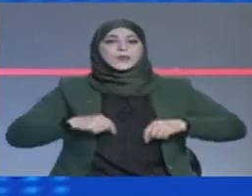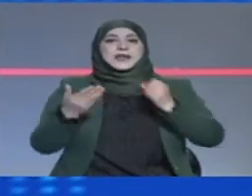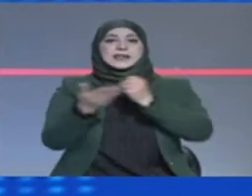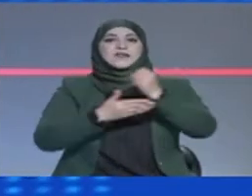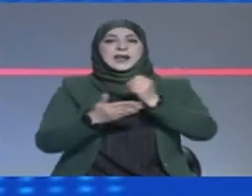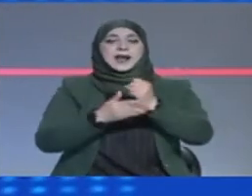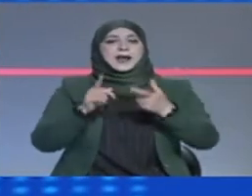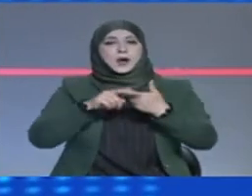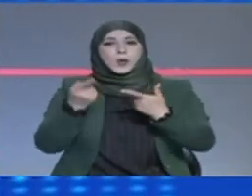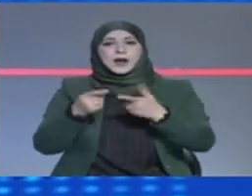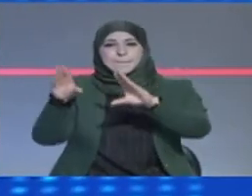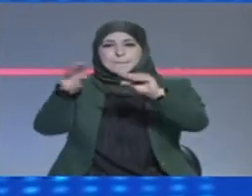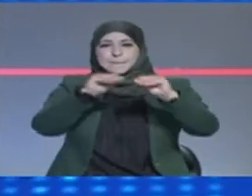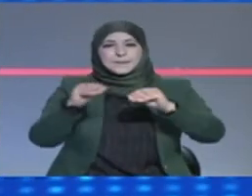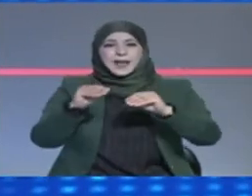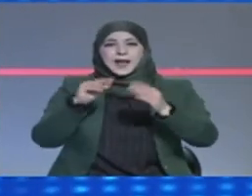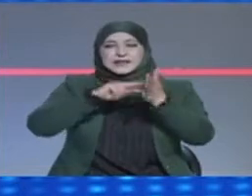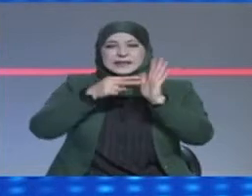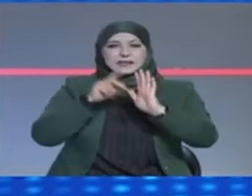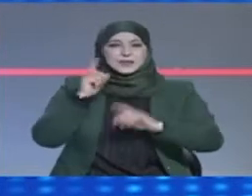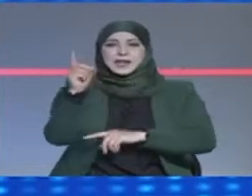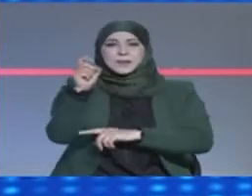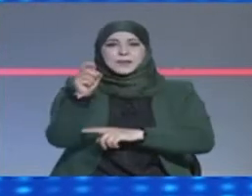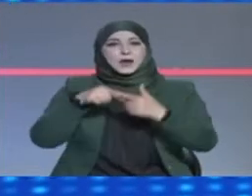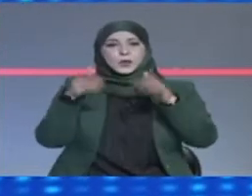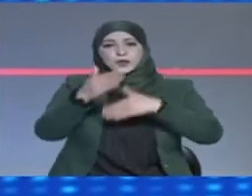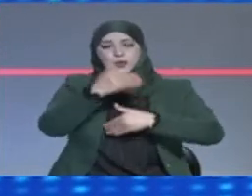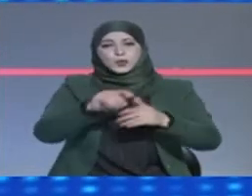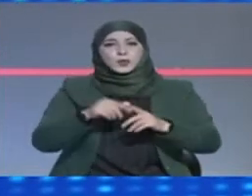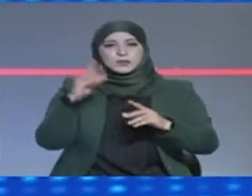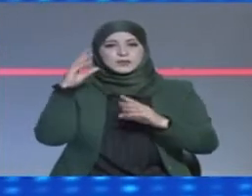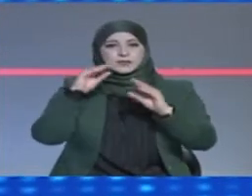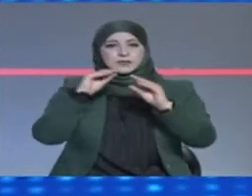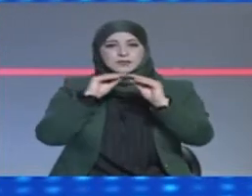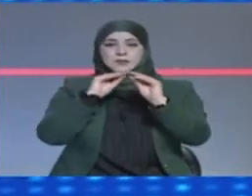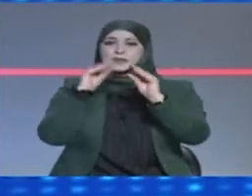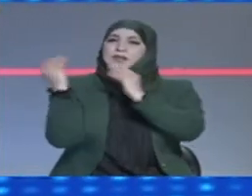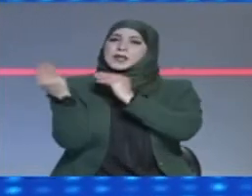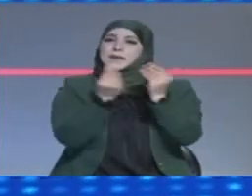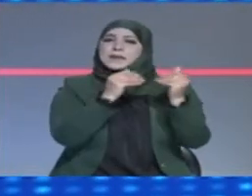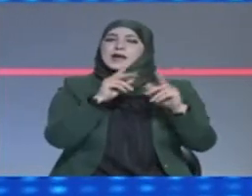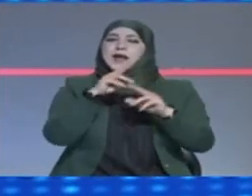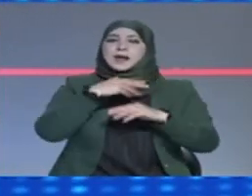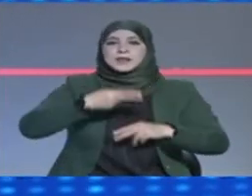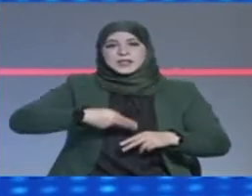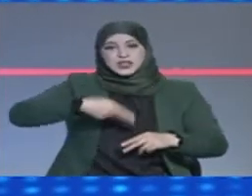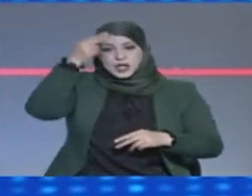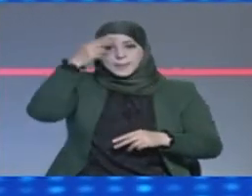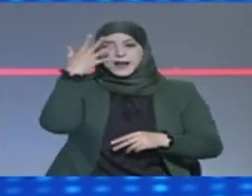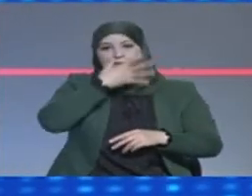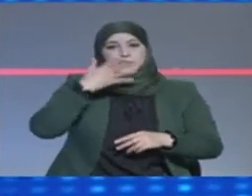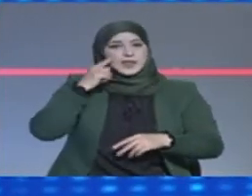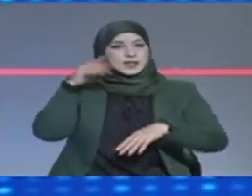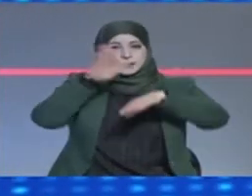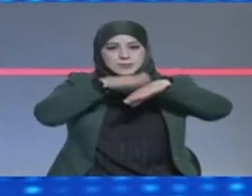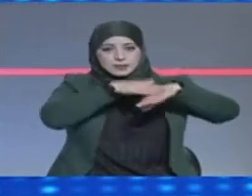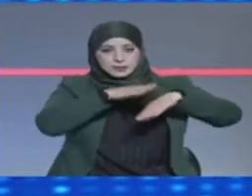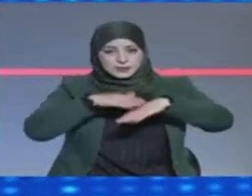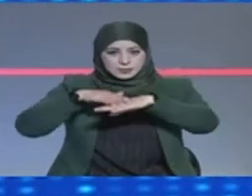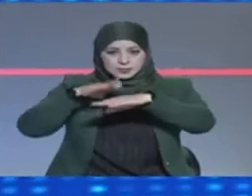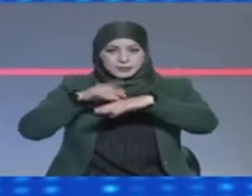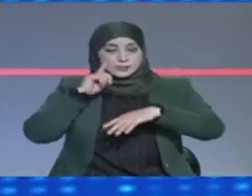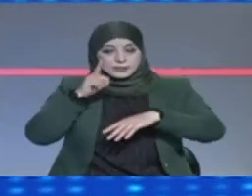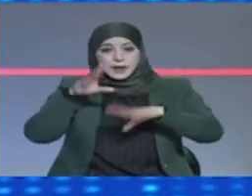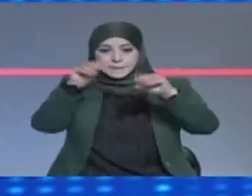والموارد المائية والصيد البحرية وصندوق العالمي للطبيعة بشمال إفريقيا تروم توعية التونسيين بأهمية